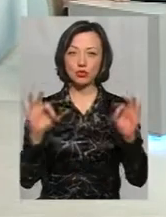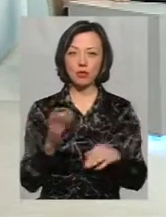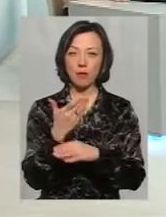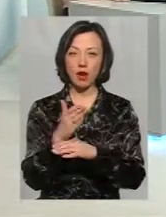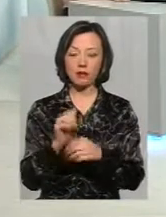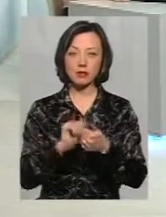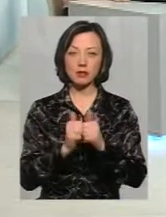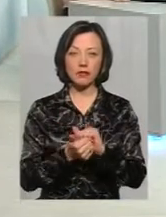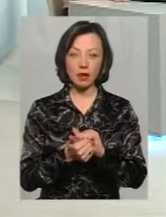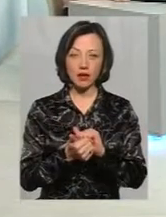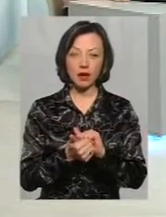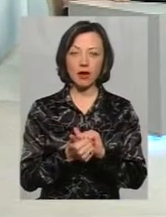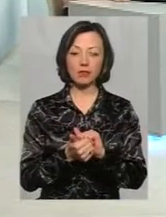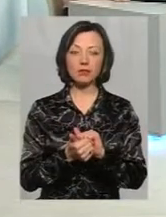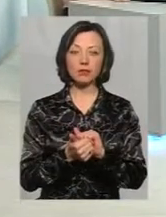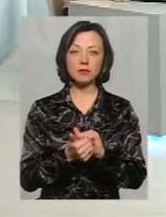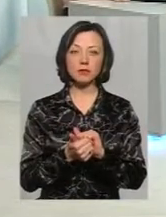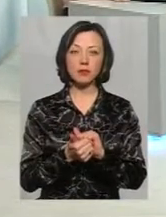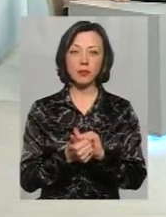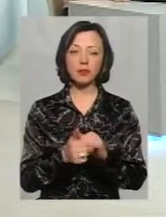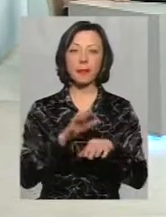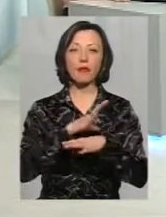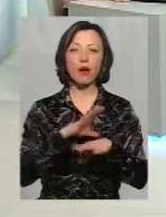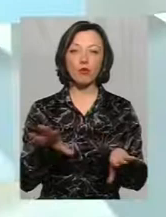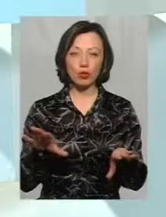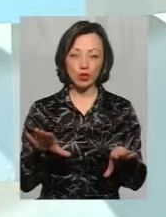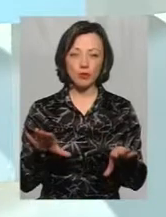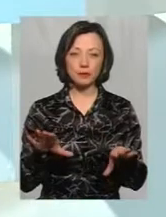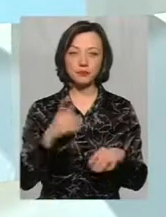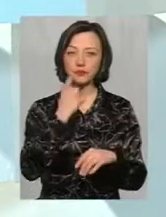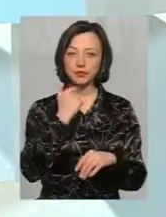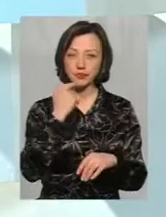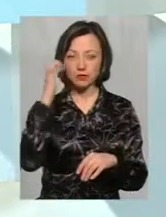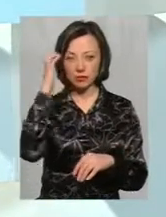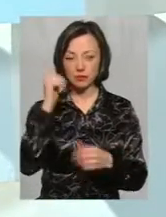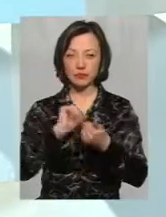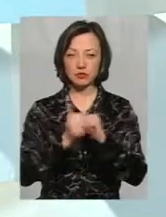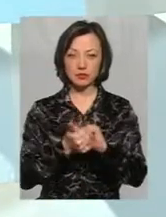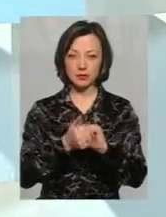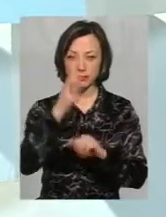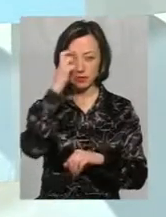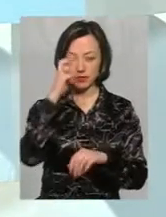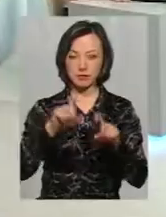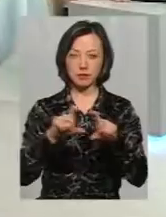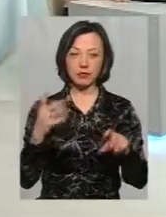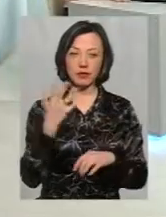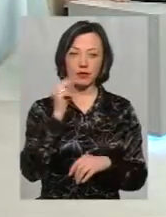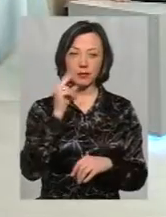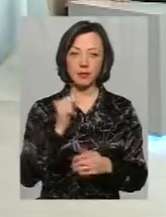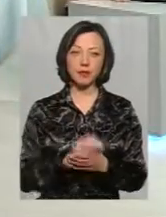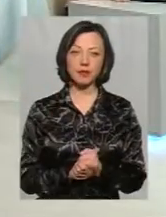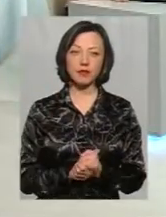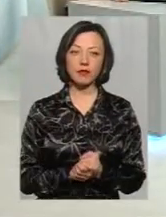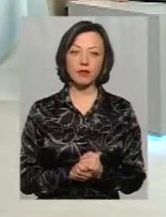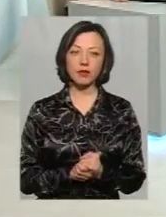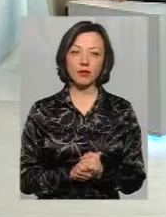заміни чи встановлення, здається, теж не було червоно-чорного на державних установах 5-го числа. Можливо, то справді